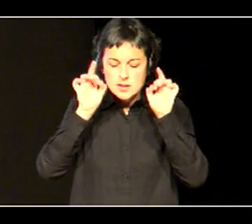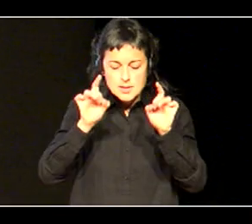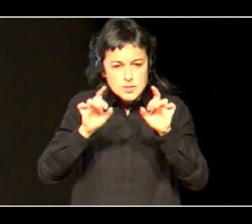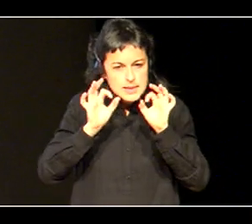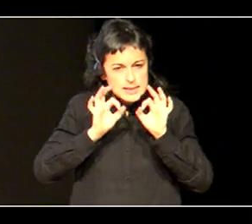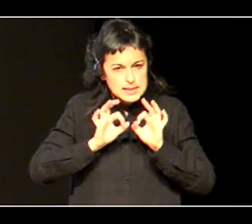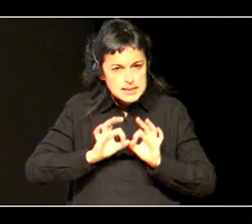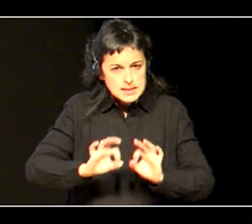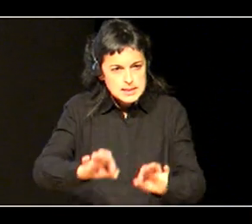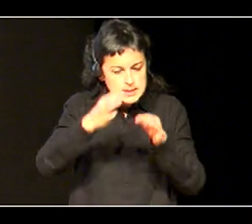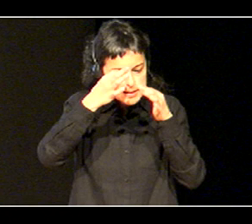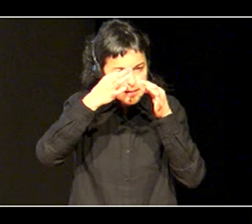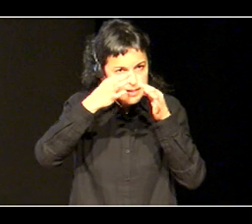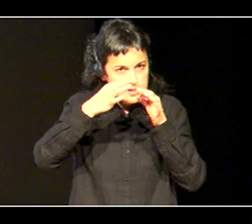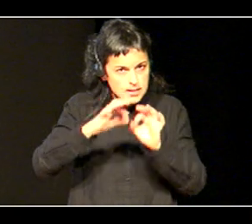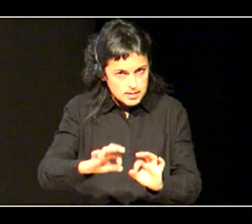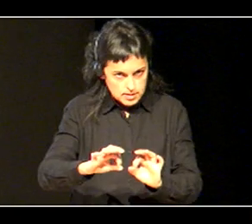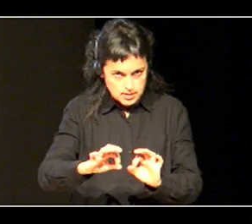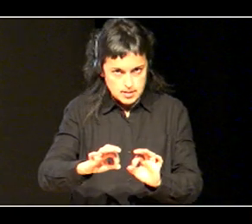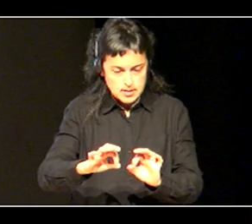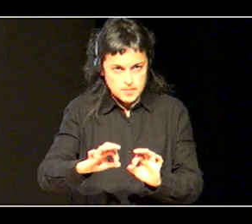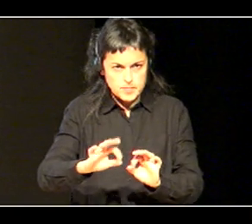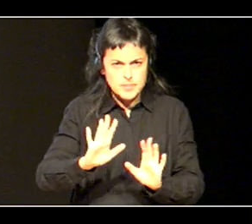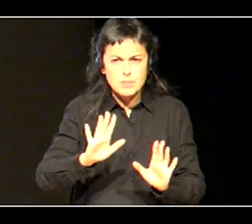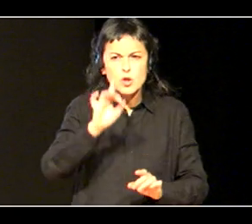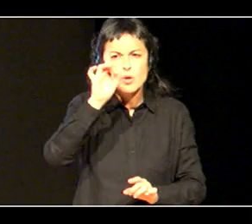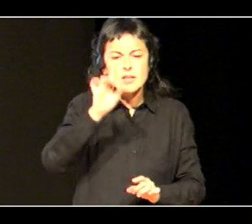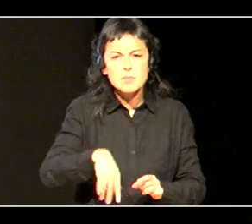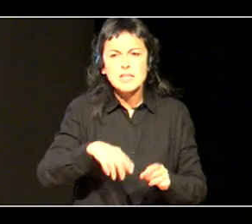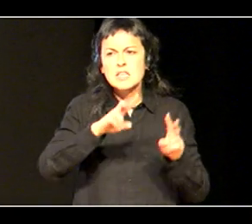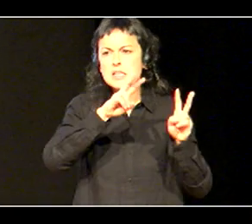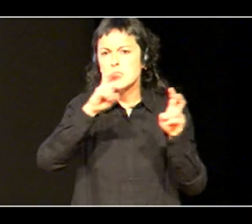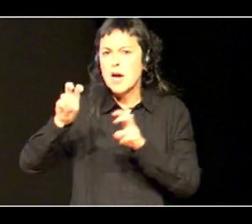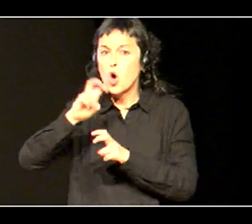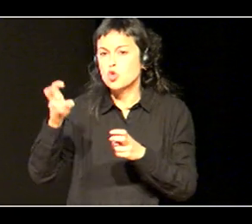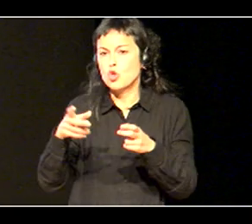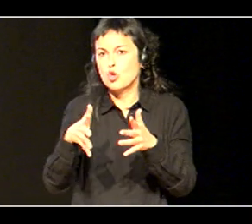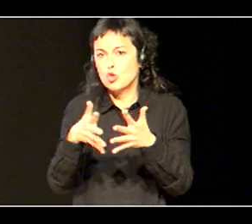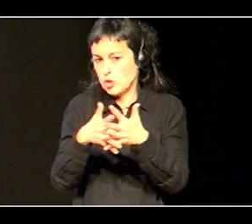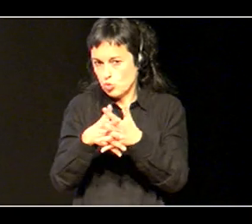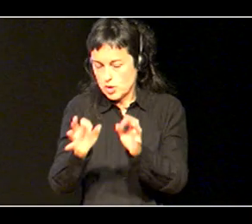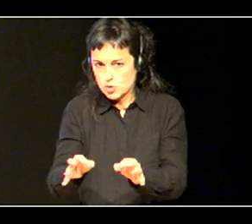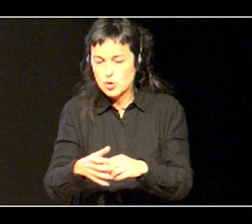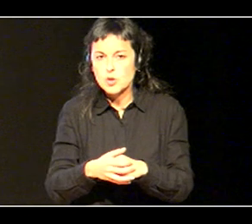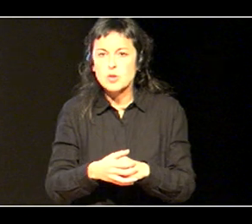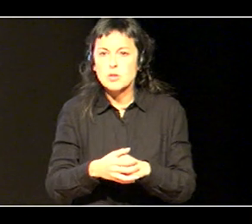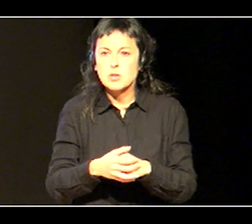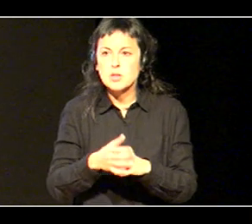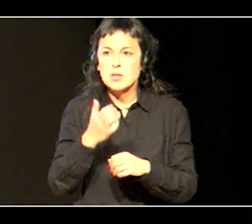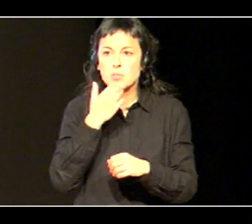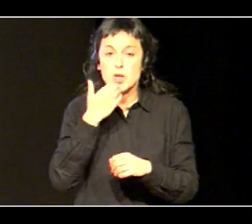atenditzeko ikazleak, baina, bai agertzen dira, beste elementu batzuk estruktura direnak, adibidez, eskolatzea,